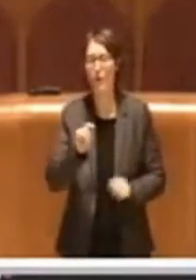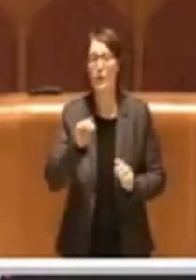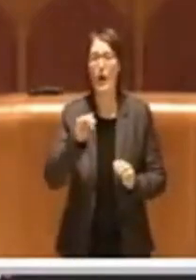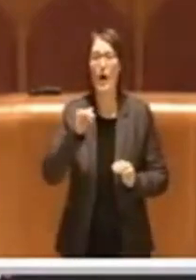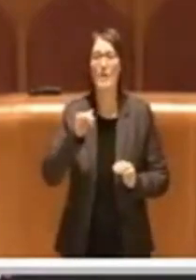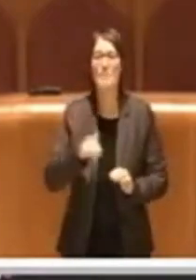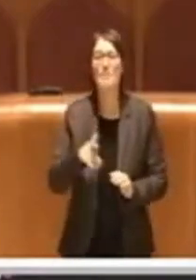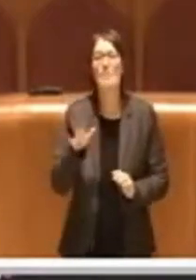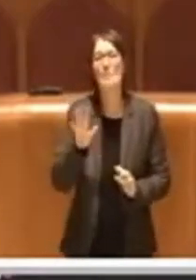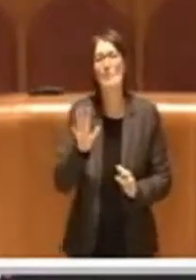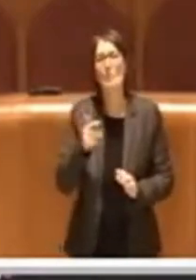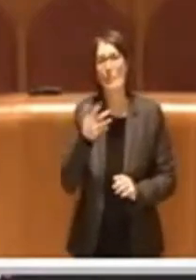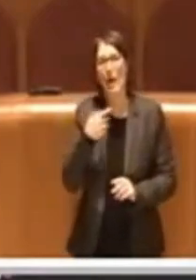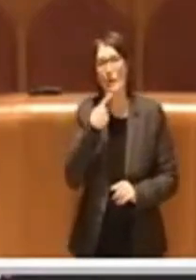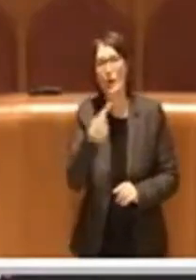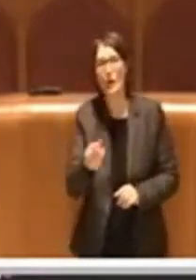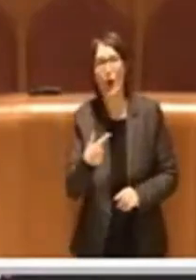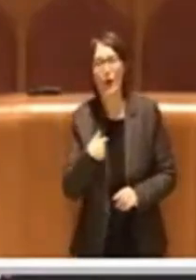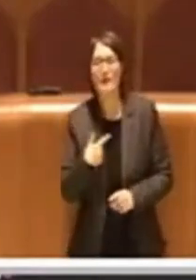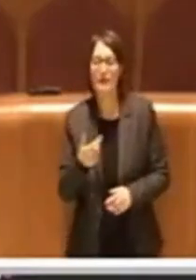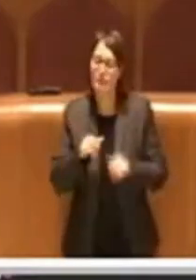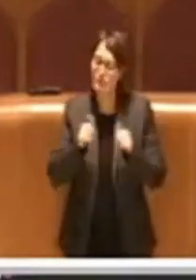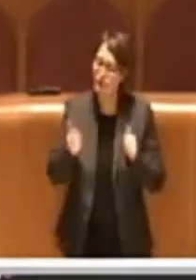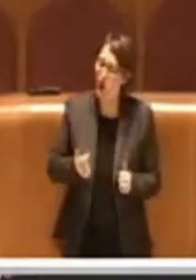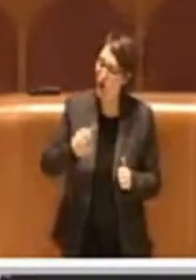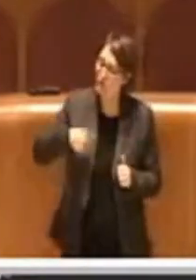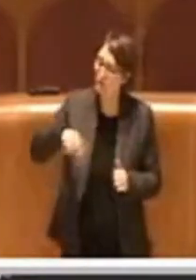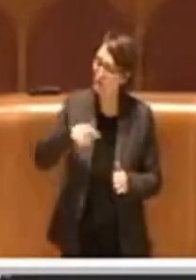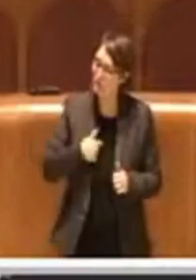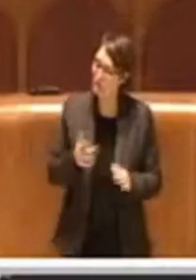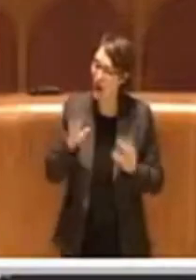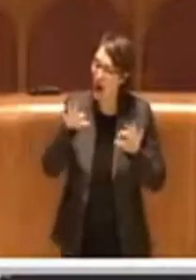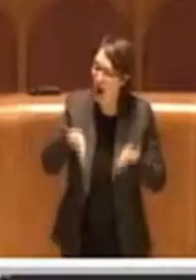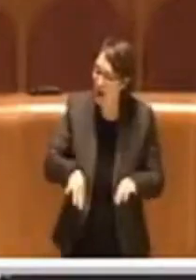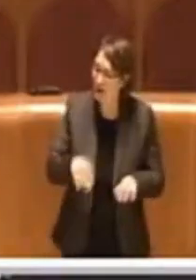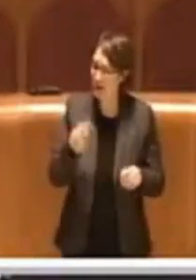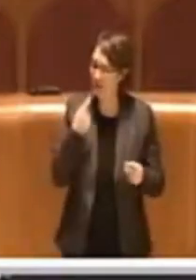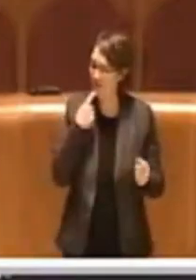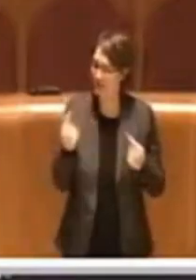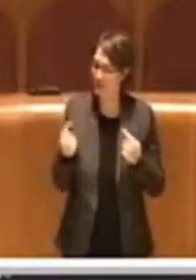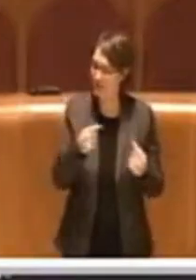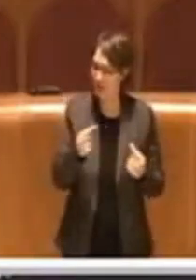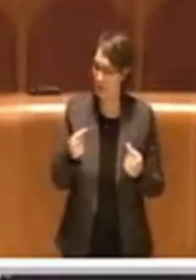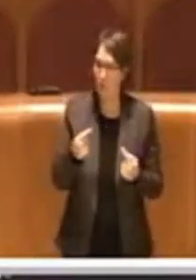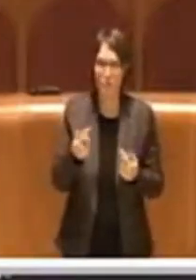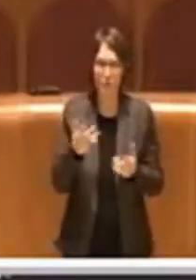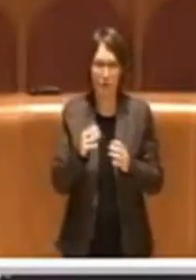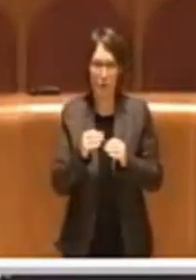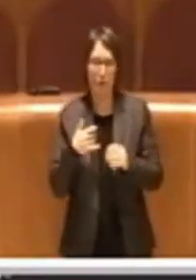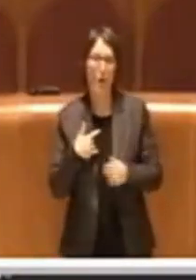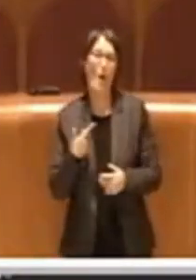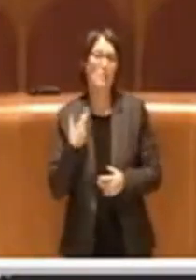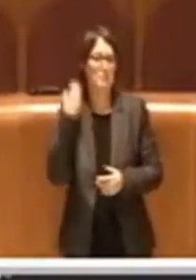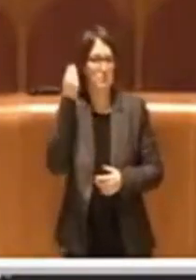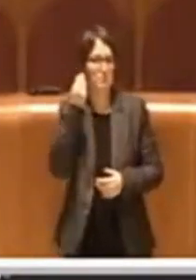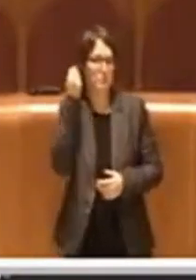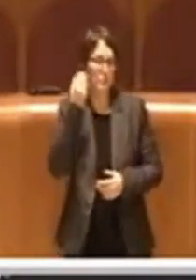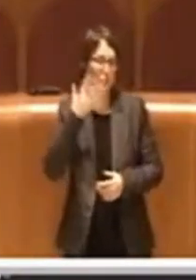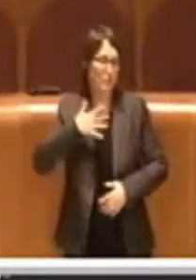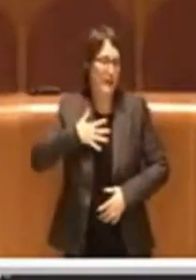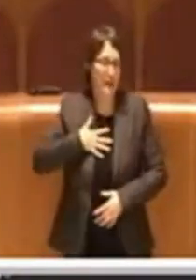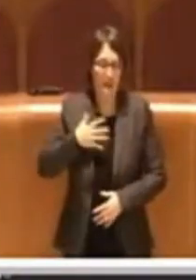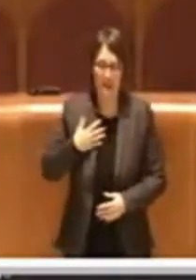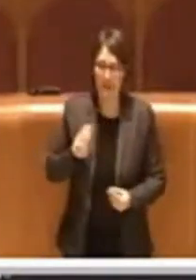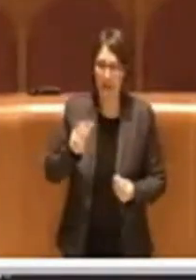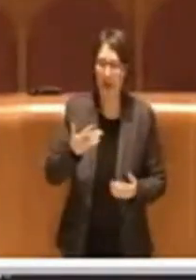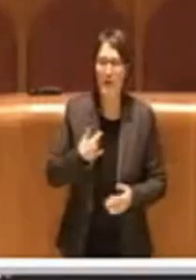tavolo. Il Movimento 5 Stelle si approccerà al tavolo ovviamente come tutti gli altri gruppi portando le proprie idee, ma lo farà non pensando alle